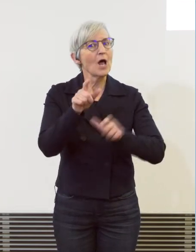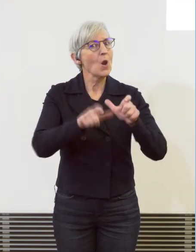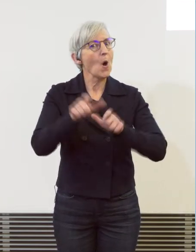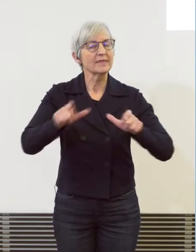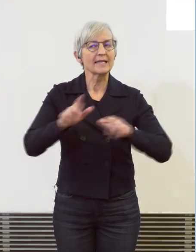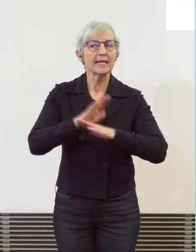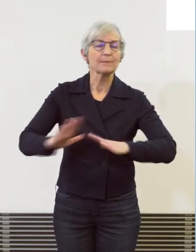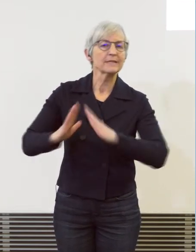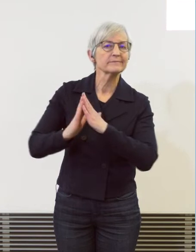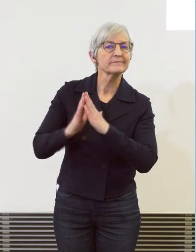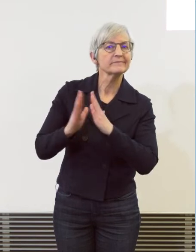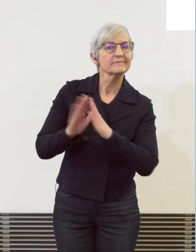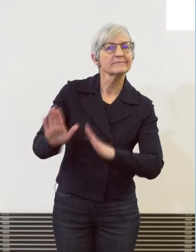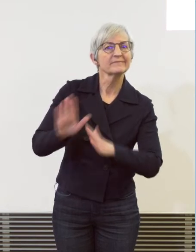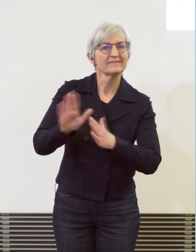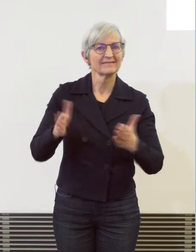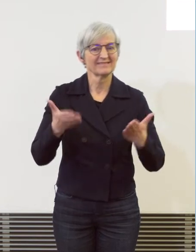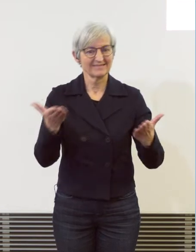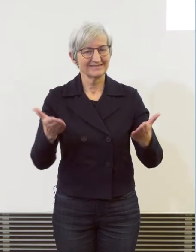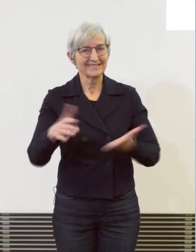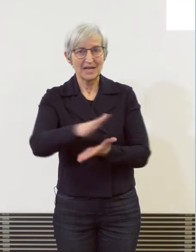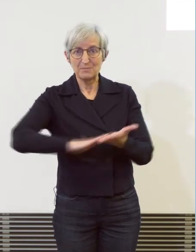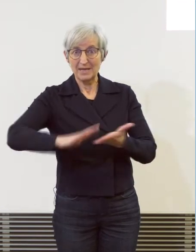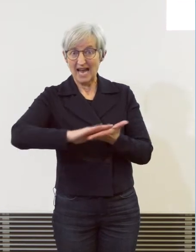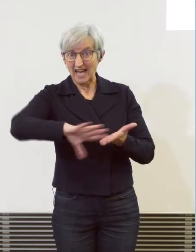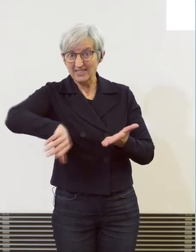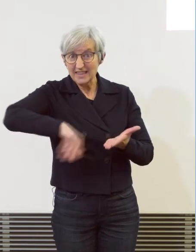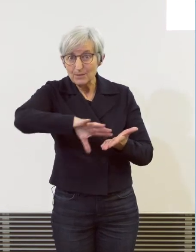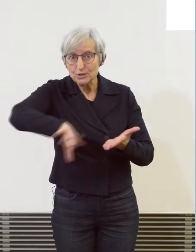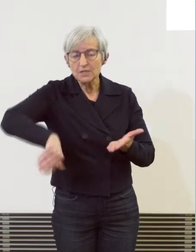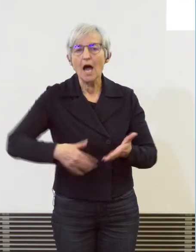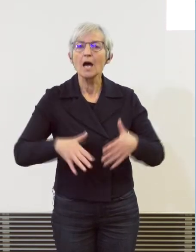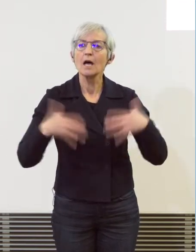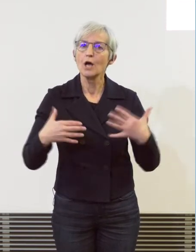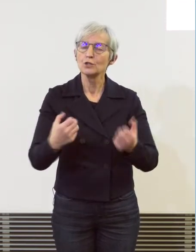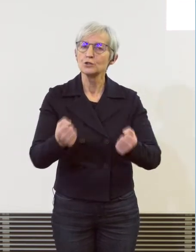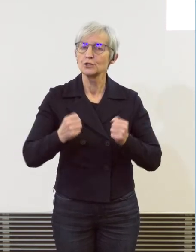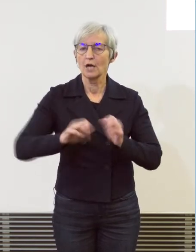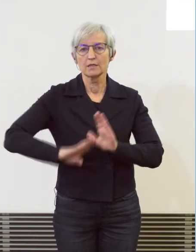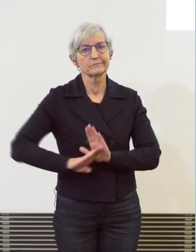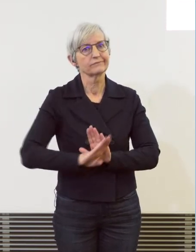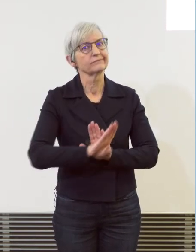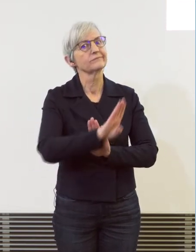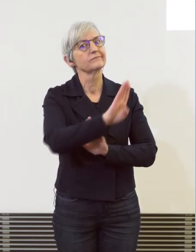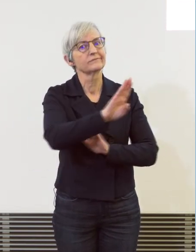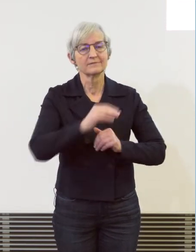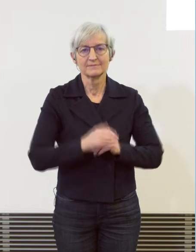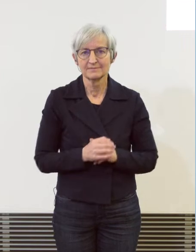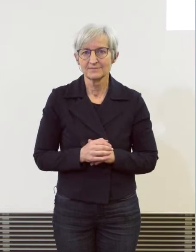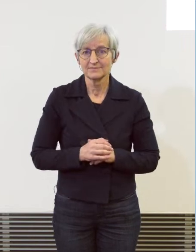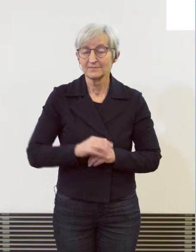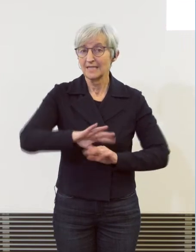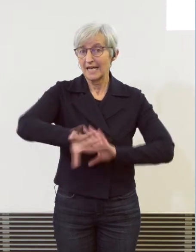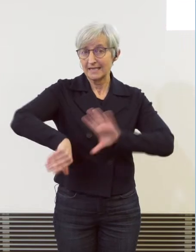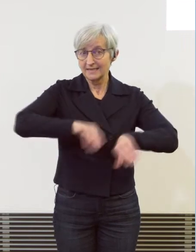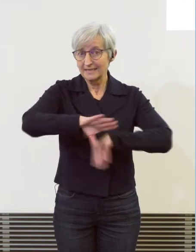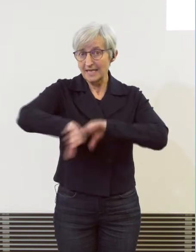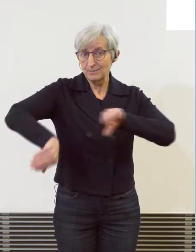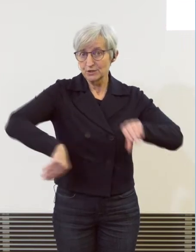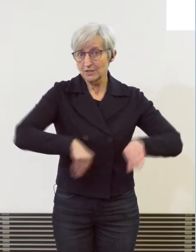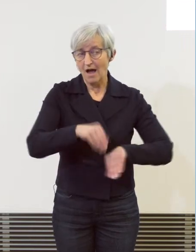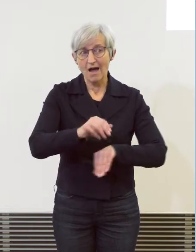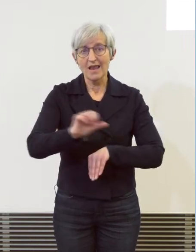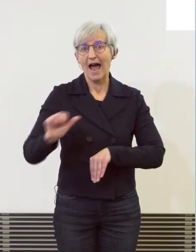Diebstählen, die ziemlich heftigen Anzügen haben und eigentlich die Haupttreiber sind für eine gesteigerte